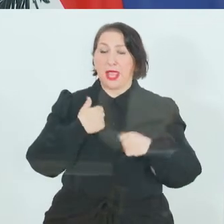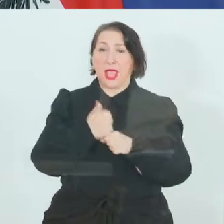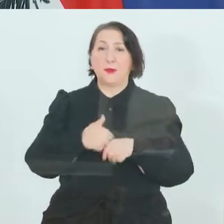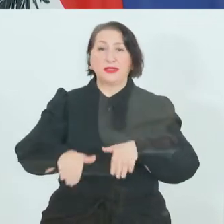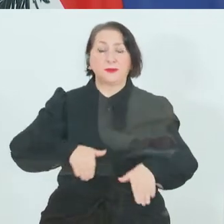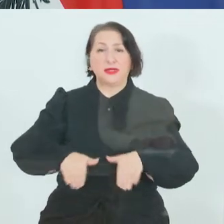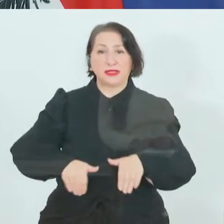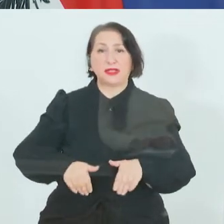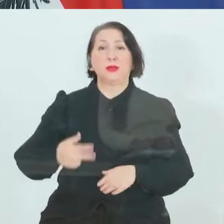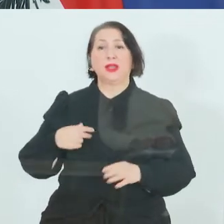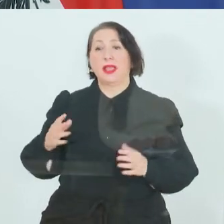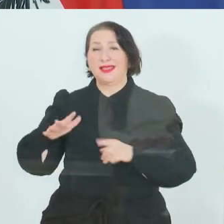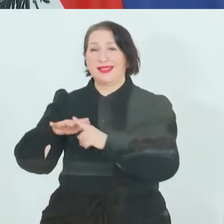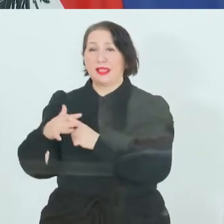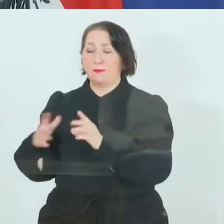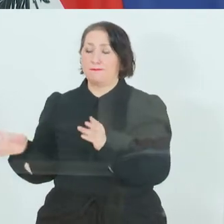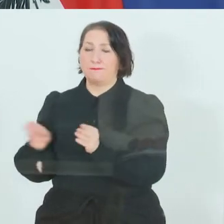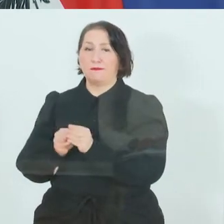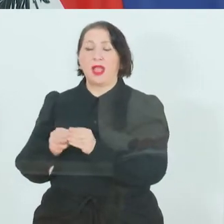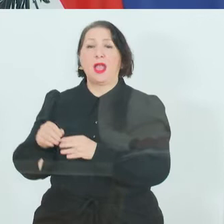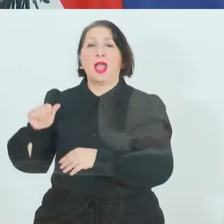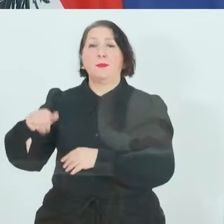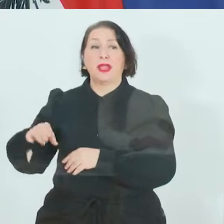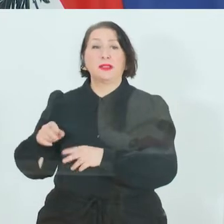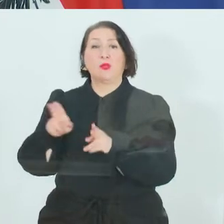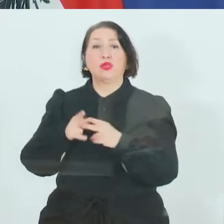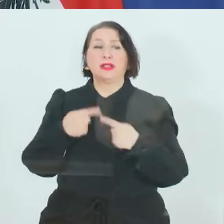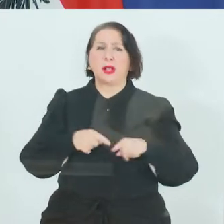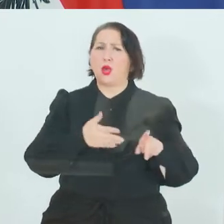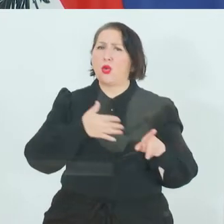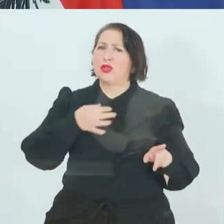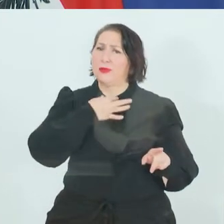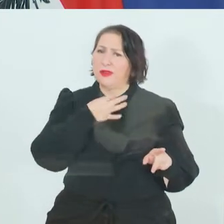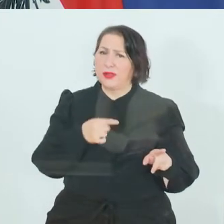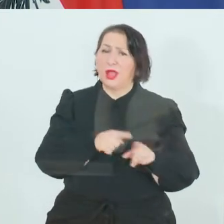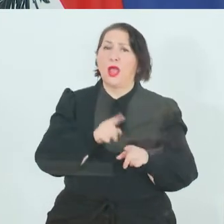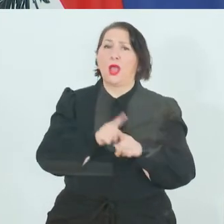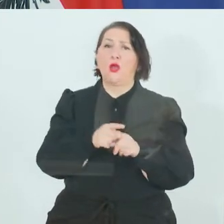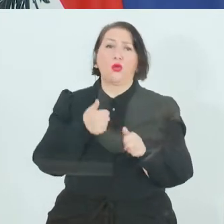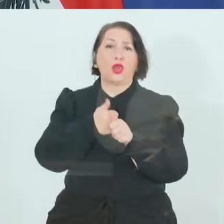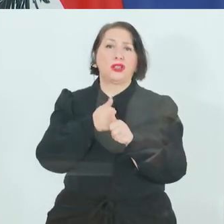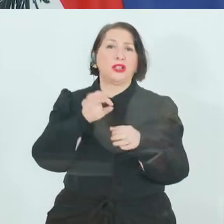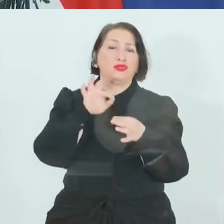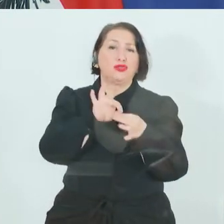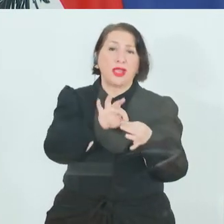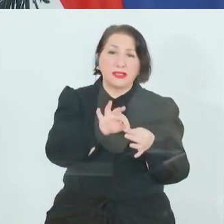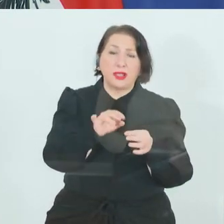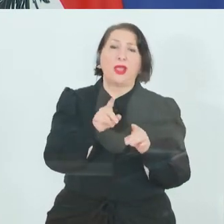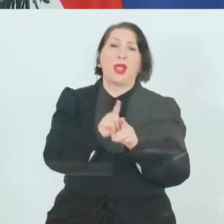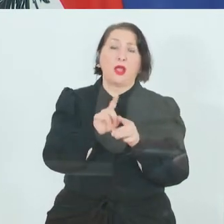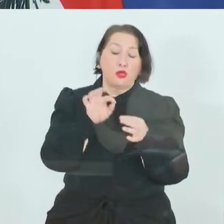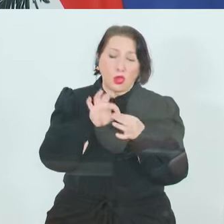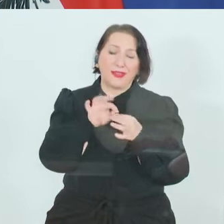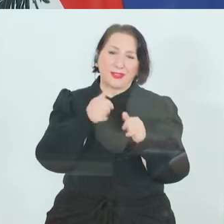Team des AMS, auch die Bundesländer, die großen Bedarf auch haben, zum Beispiel als Contract Tracer oder auch die beim Roten Kreuz